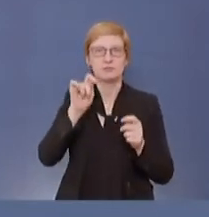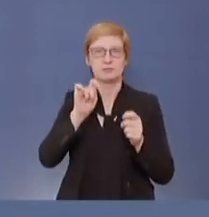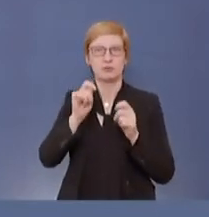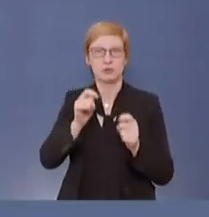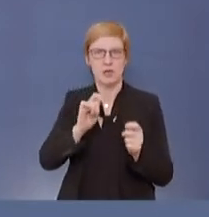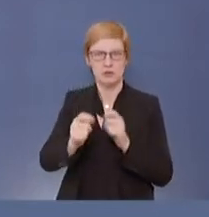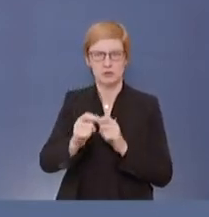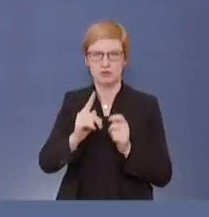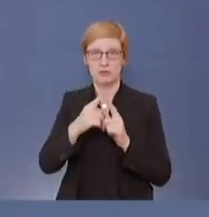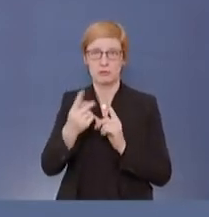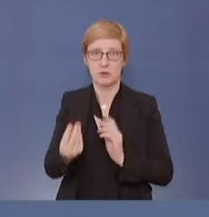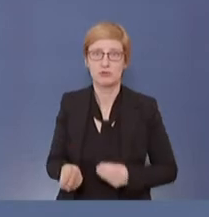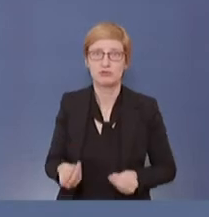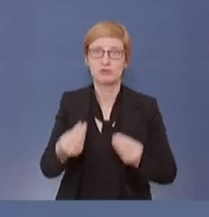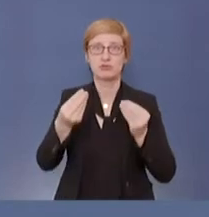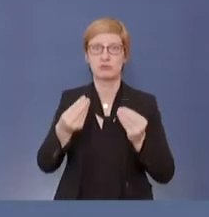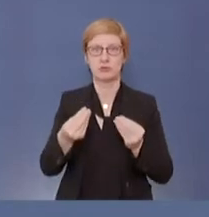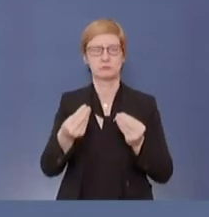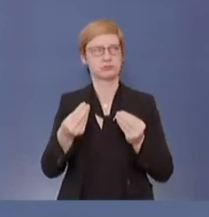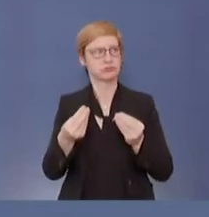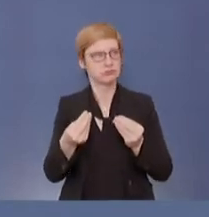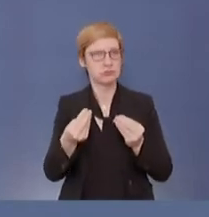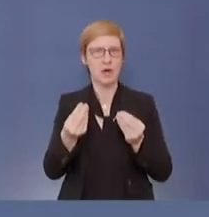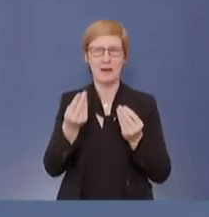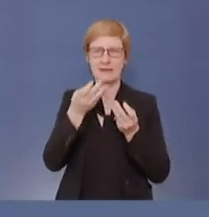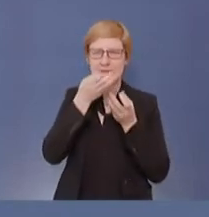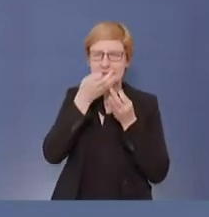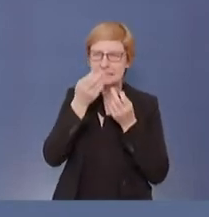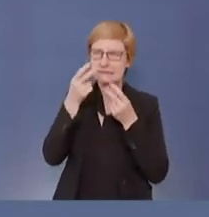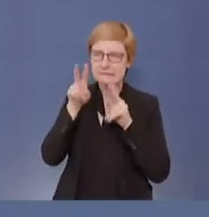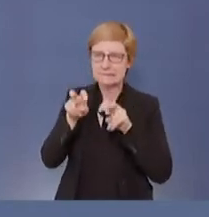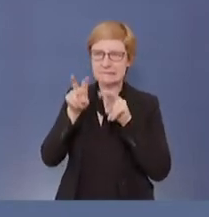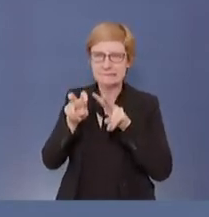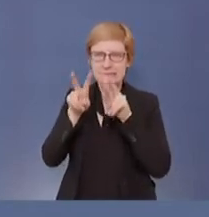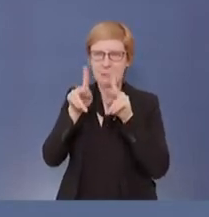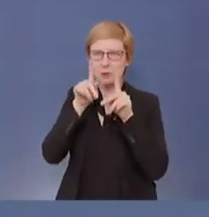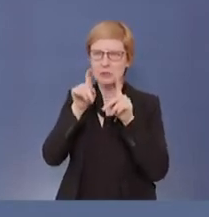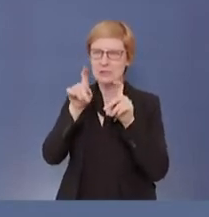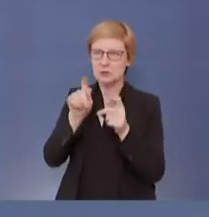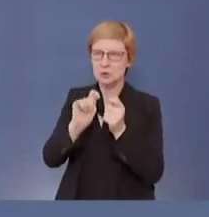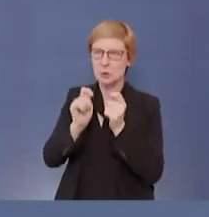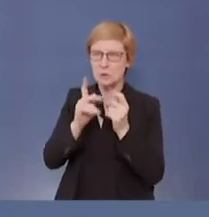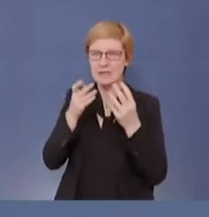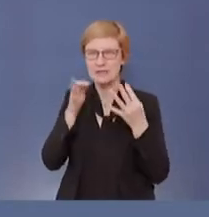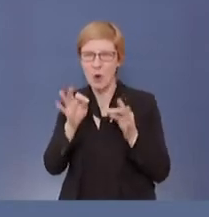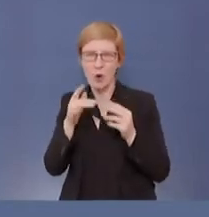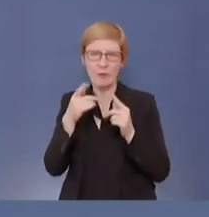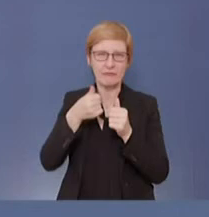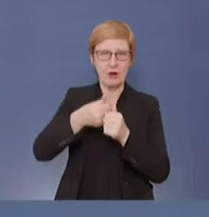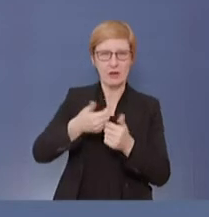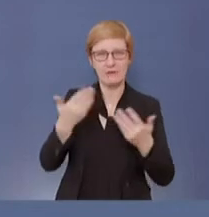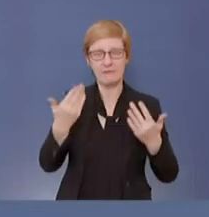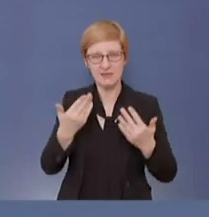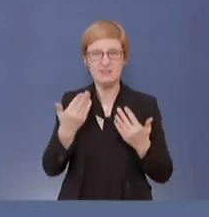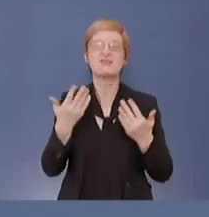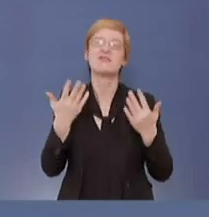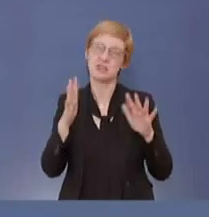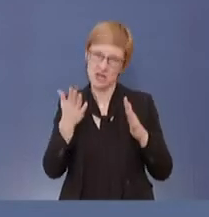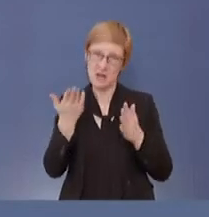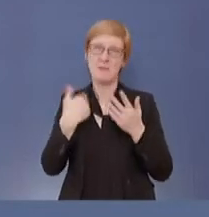das noch nicht auserforscht ist, von dem man aber jetzt schon annehmen muss, dass es eine deutlich höhere